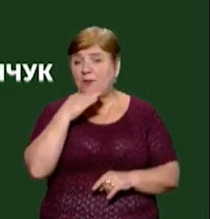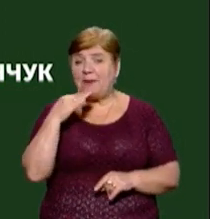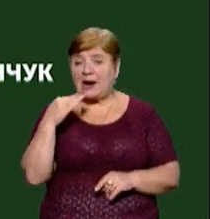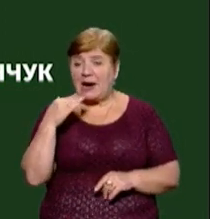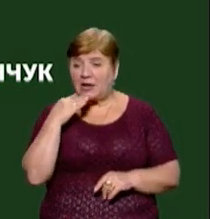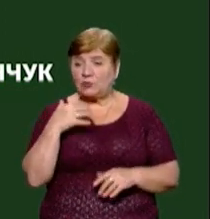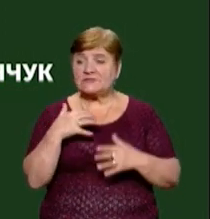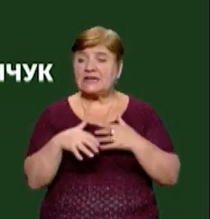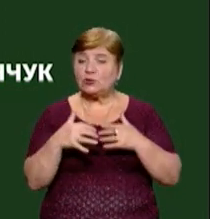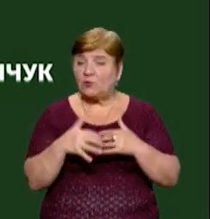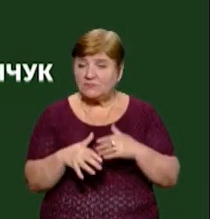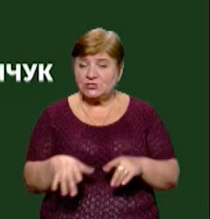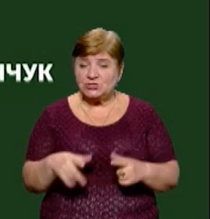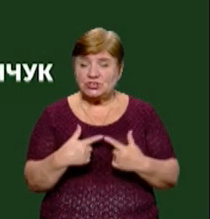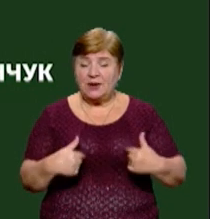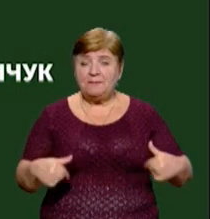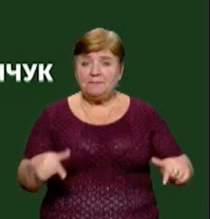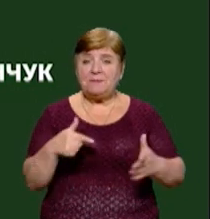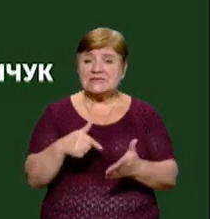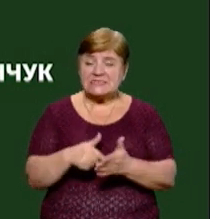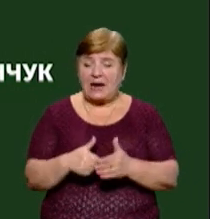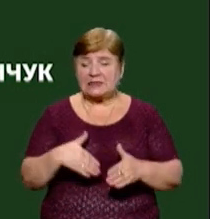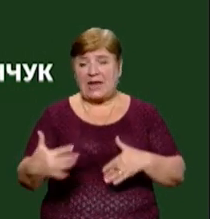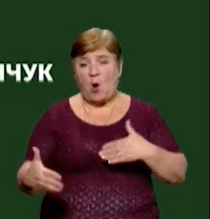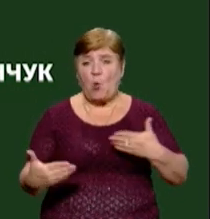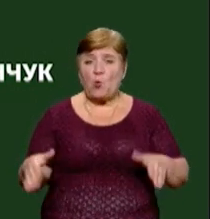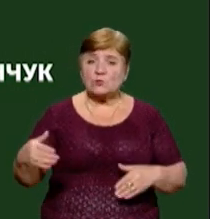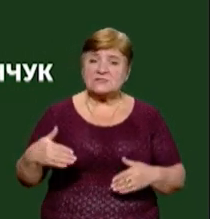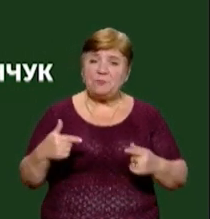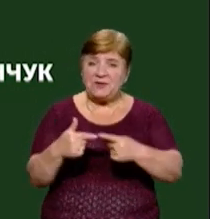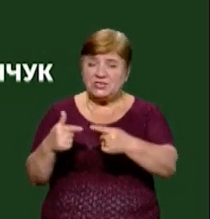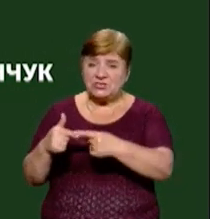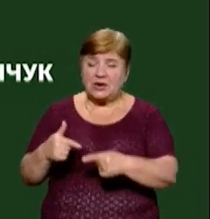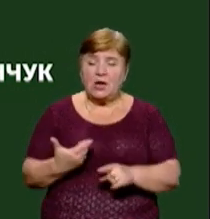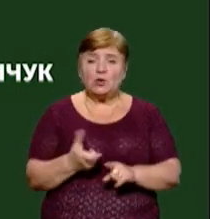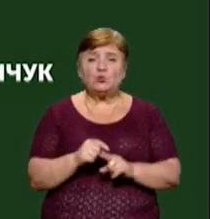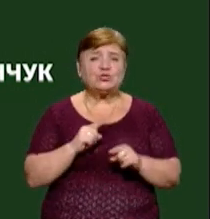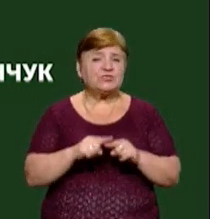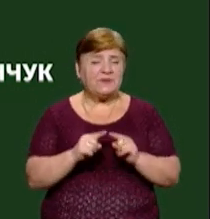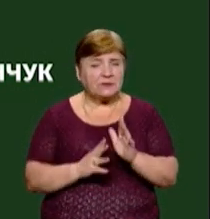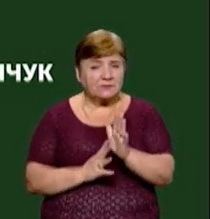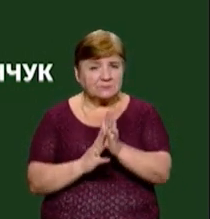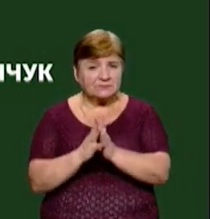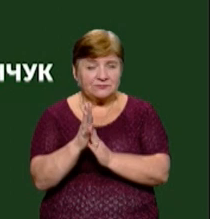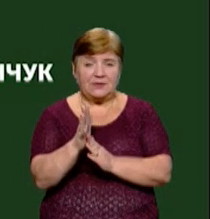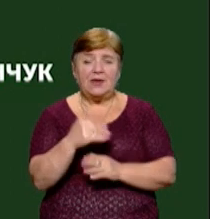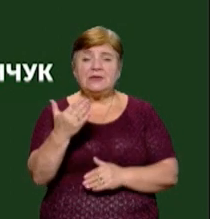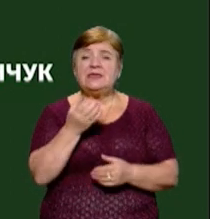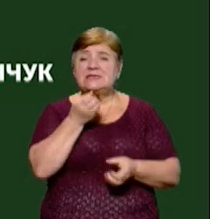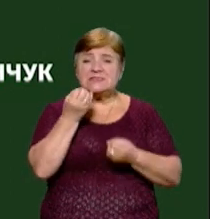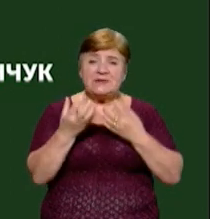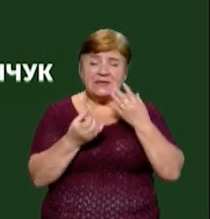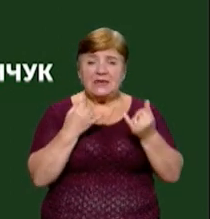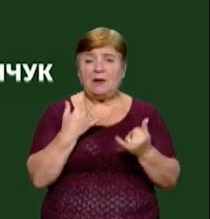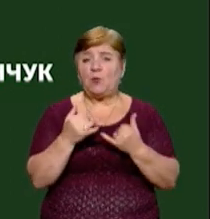її ворбосередовищі, в містах, на узбіччях. Вона розселяється дуже швидко, в період світіння її